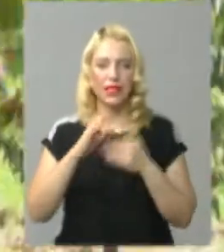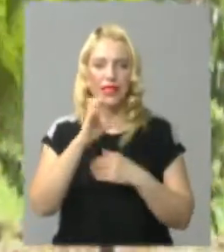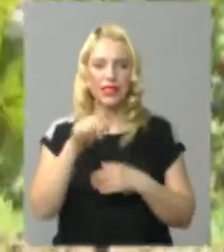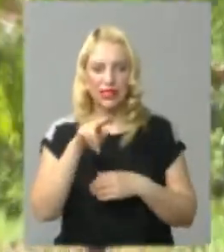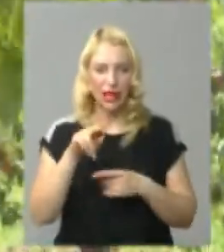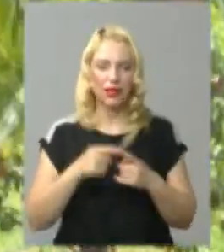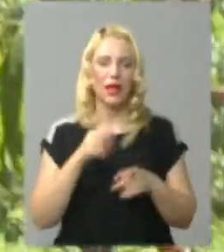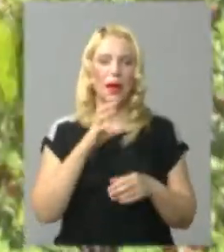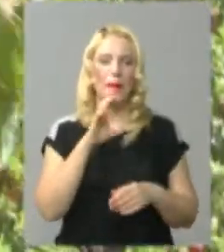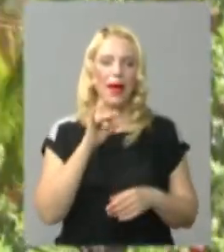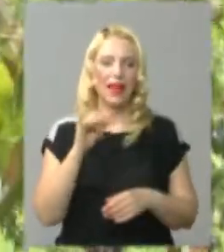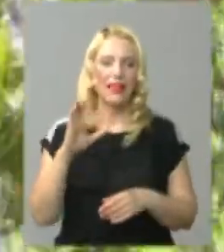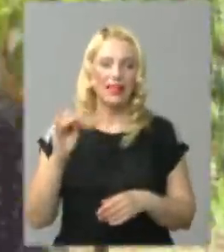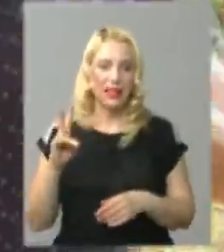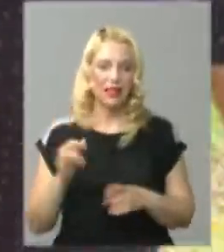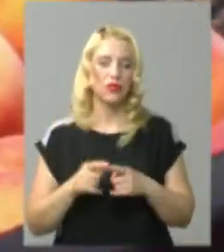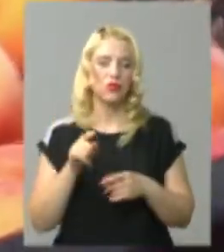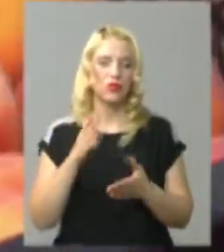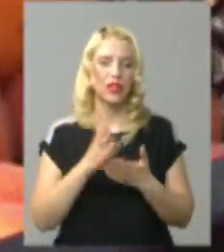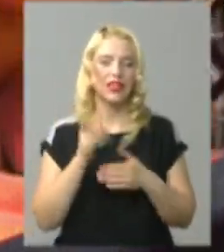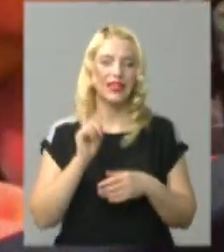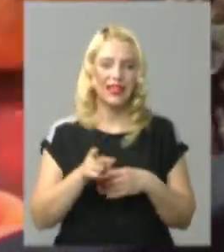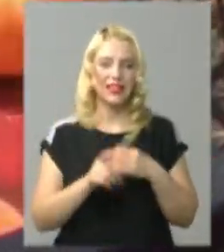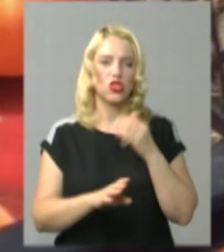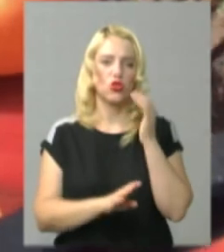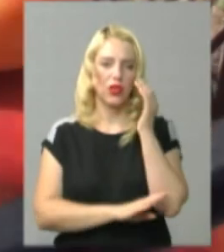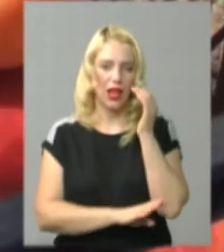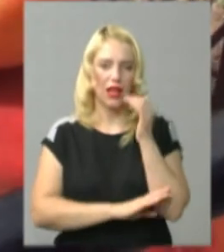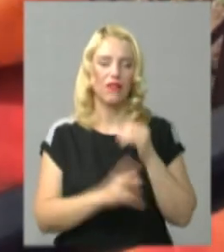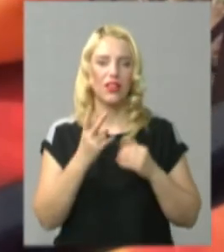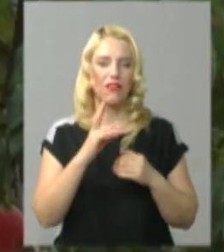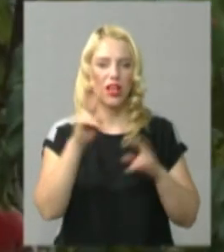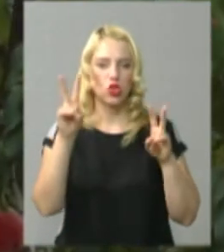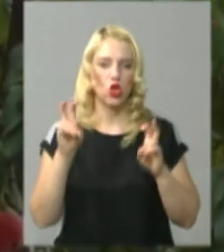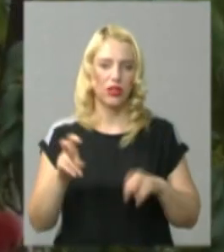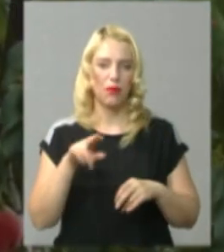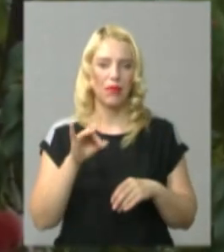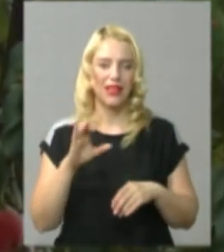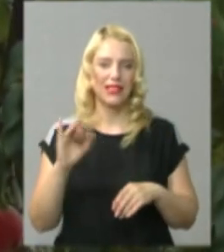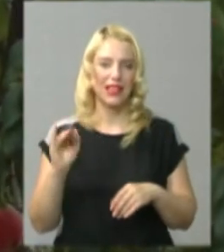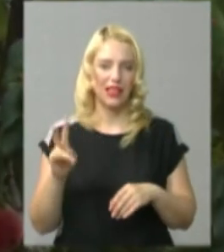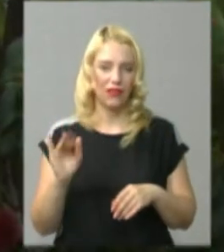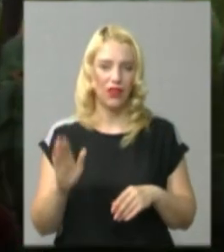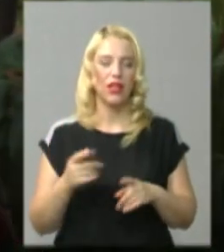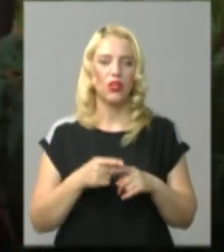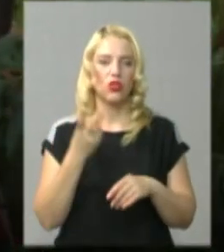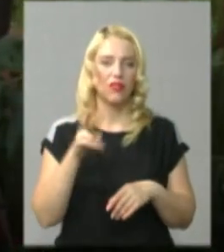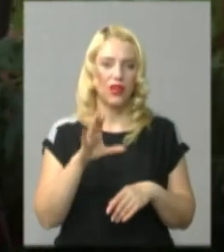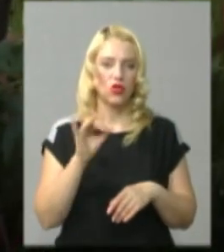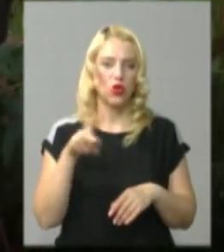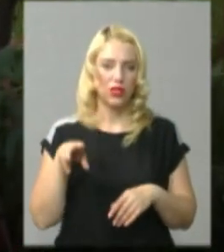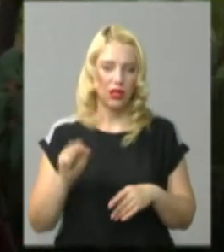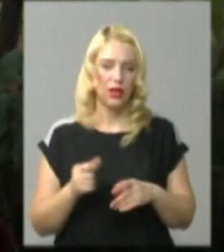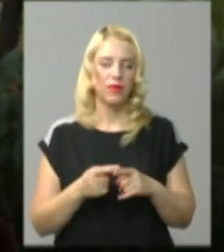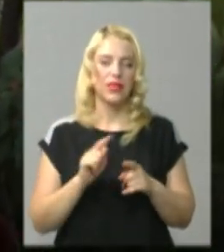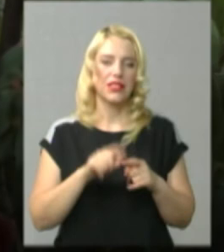Олександра Свідерського, ця ділянка налічує тисячу дерев і росте тут два сорти персиків. Тут два сорта знаходяться. Це